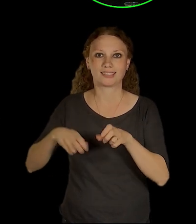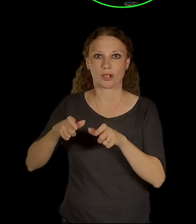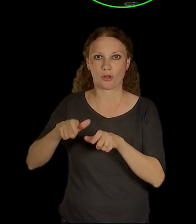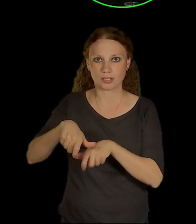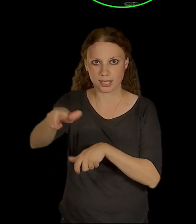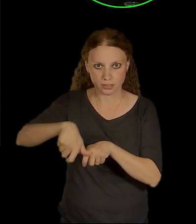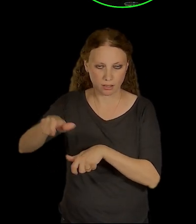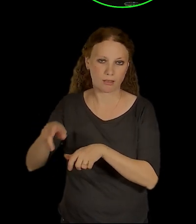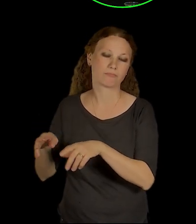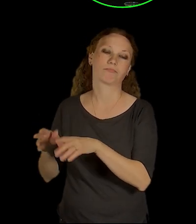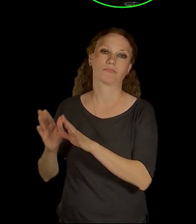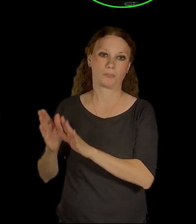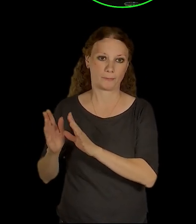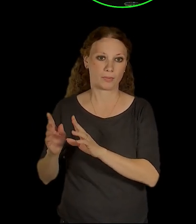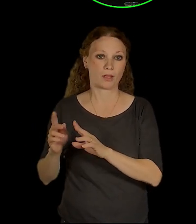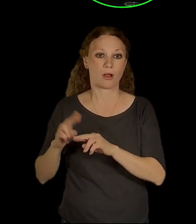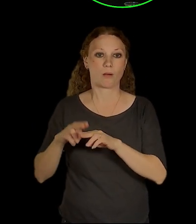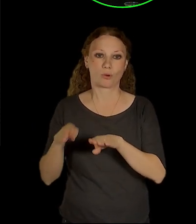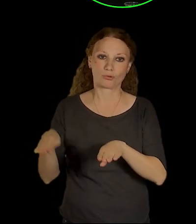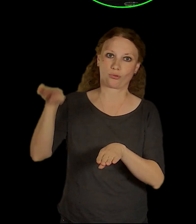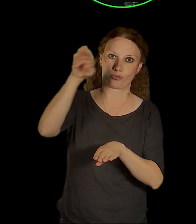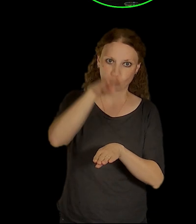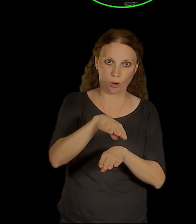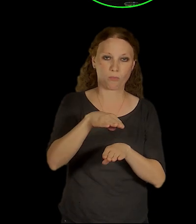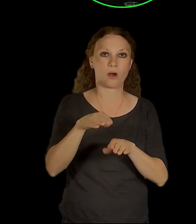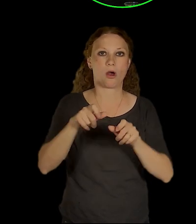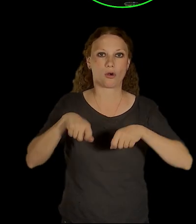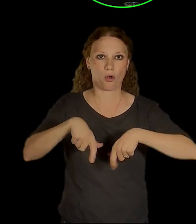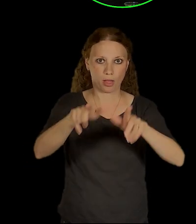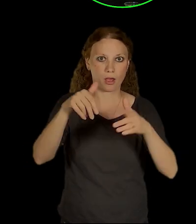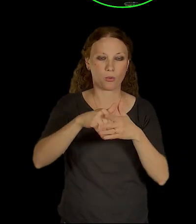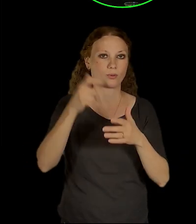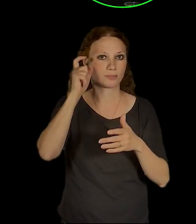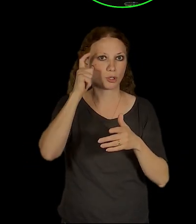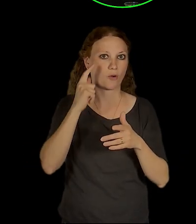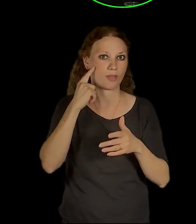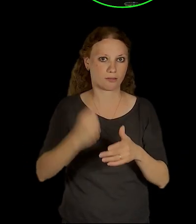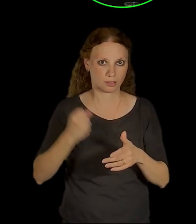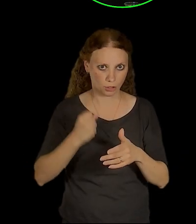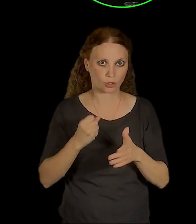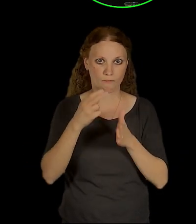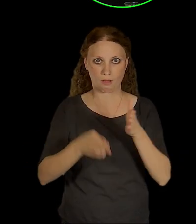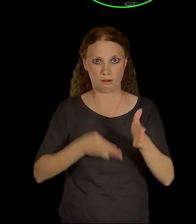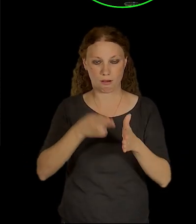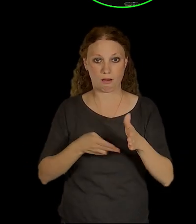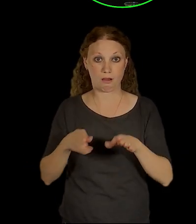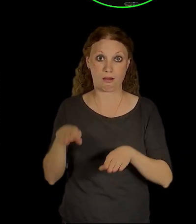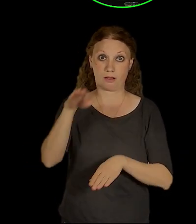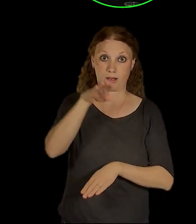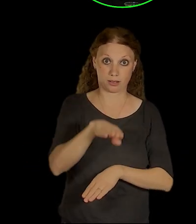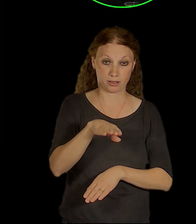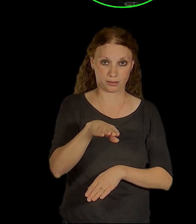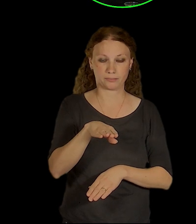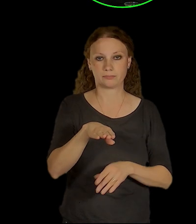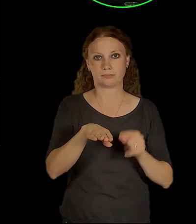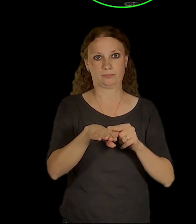Pak je vlastně o půl patra výš to koležitě Smichovského nádraží, které se dneska už